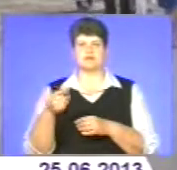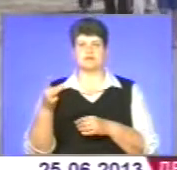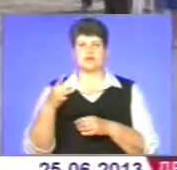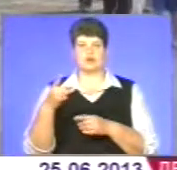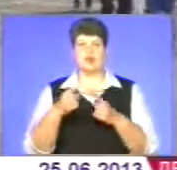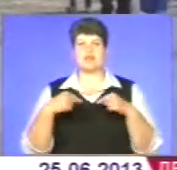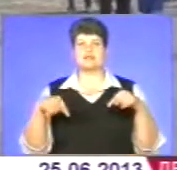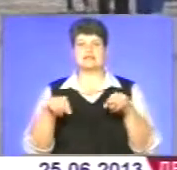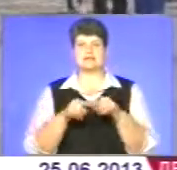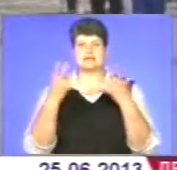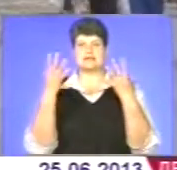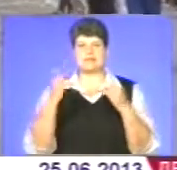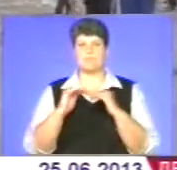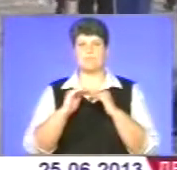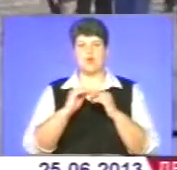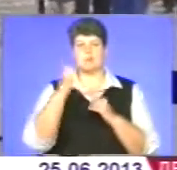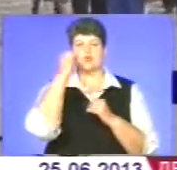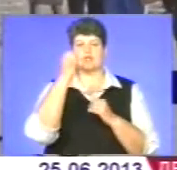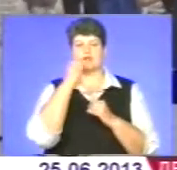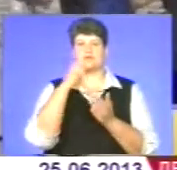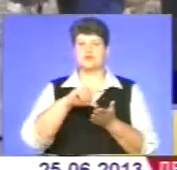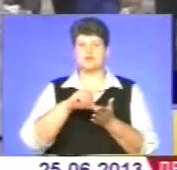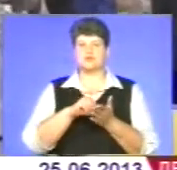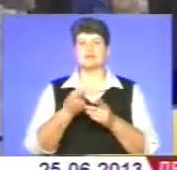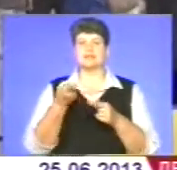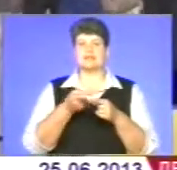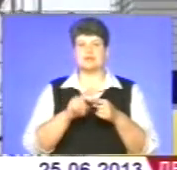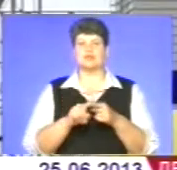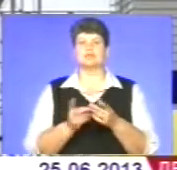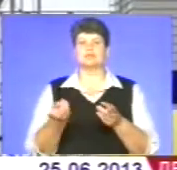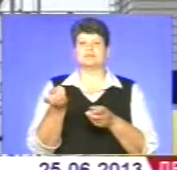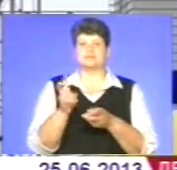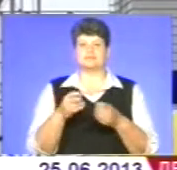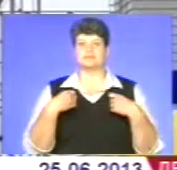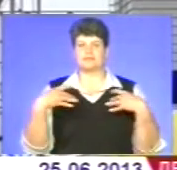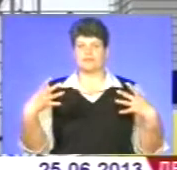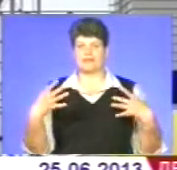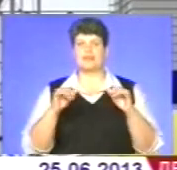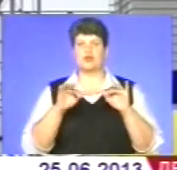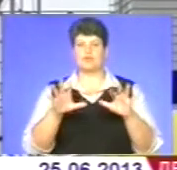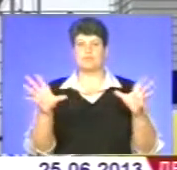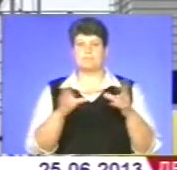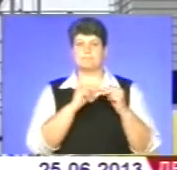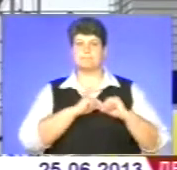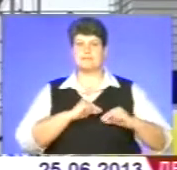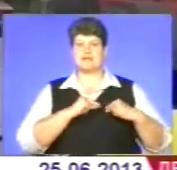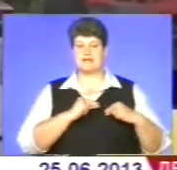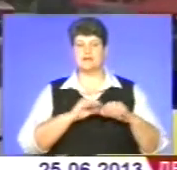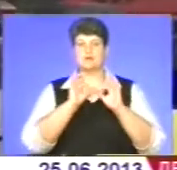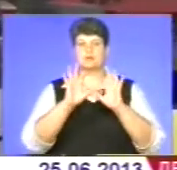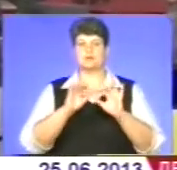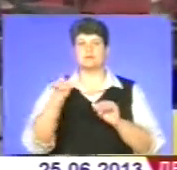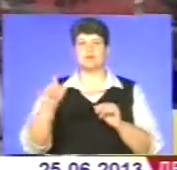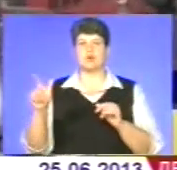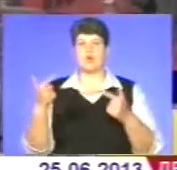Організатори Дня поля подякували присутнім за те, що долучились до святкувань. Ділові партнери корпорації «Агропродсервіс» розповіли гостям